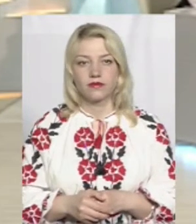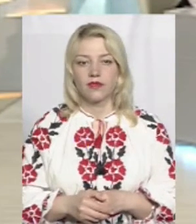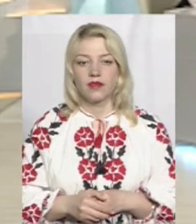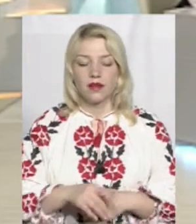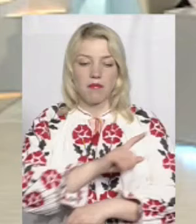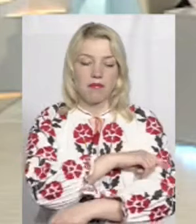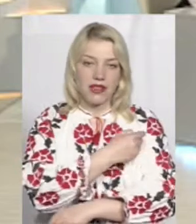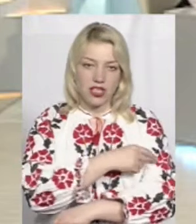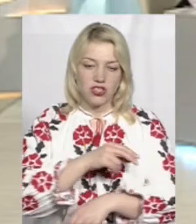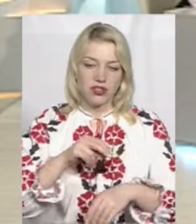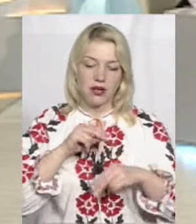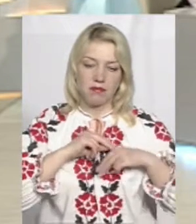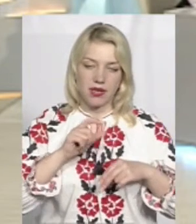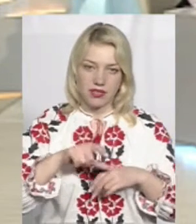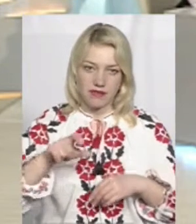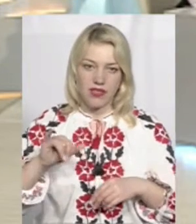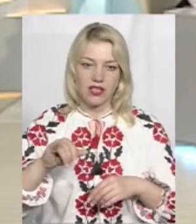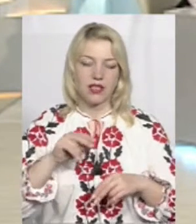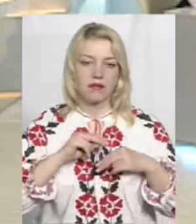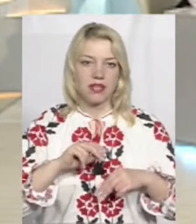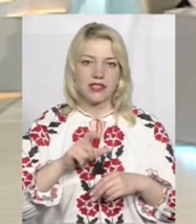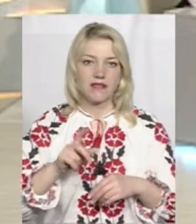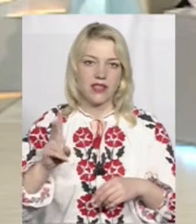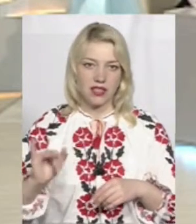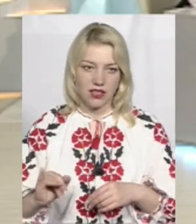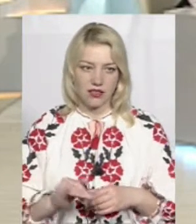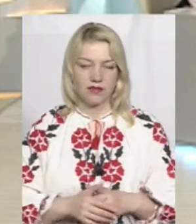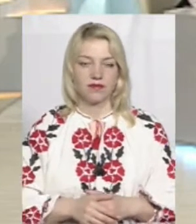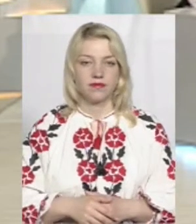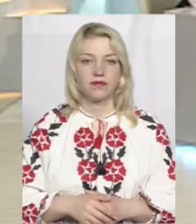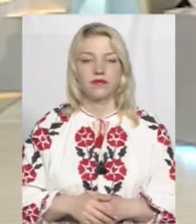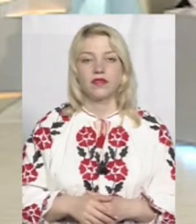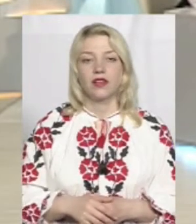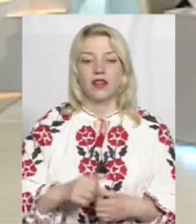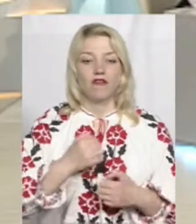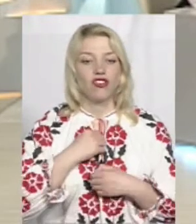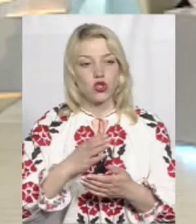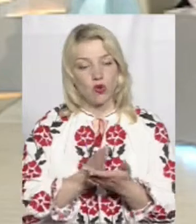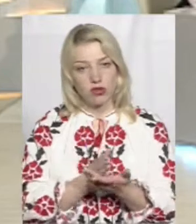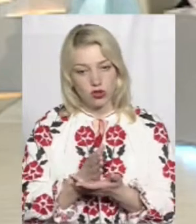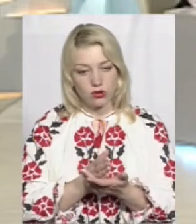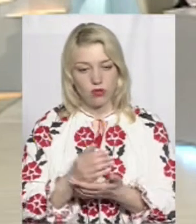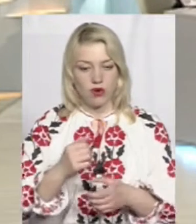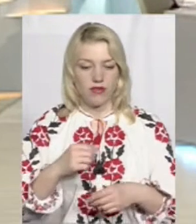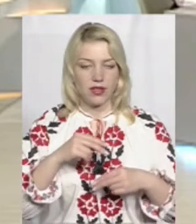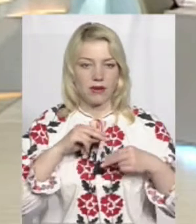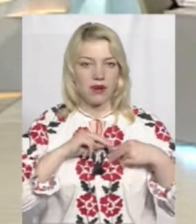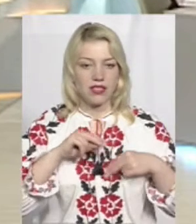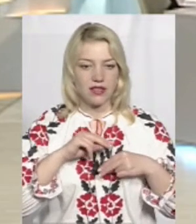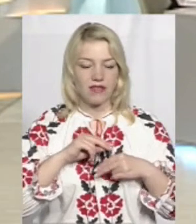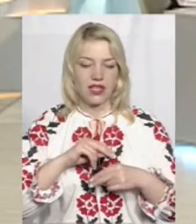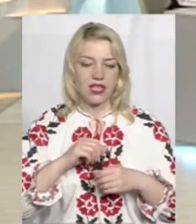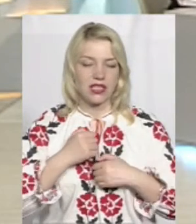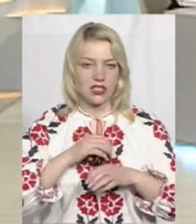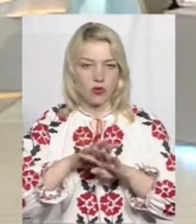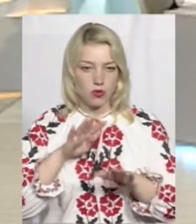медичні працівники і працівники, військовослужбовці, працівники силових структур.